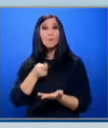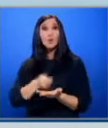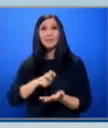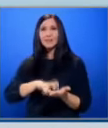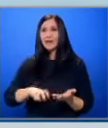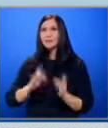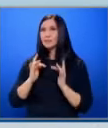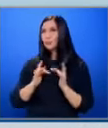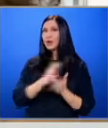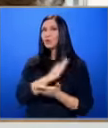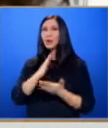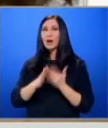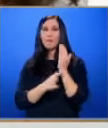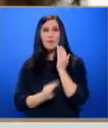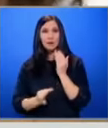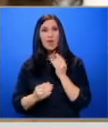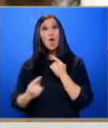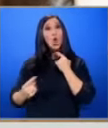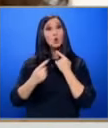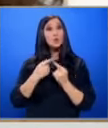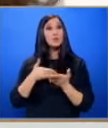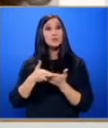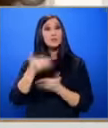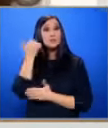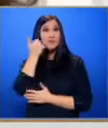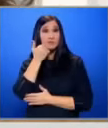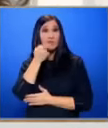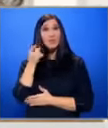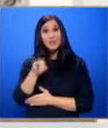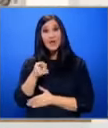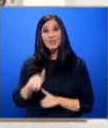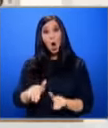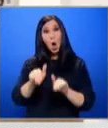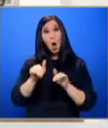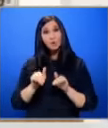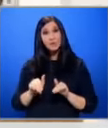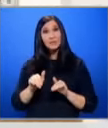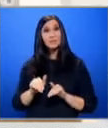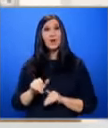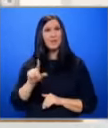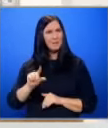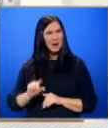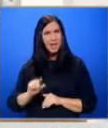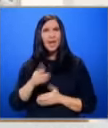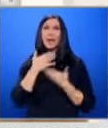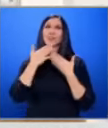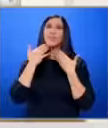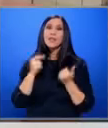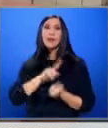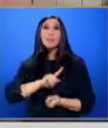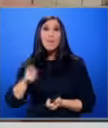онлайн до края на март Условия за да се възползвате от тази отстъпка е да нямате